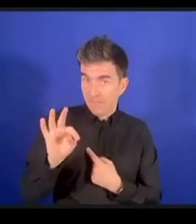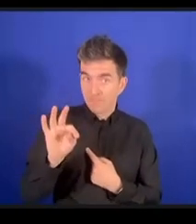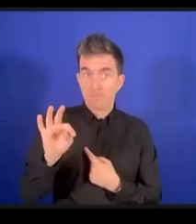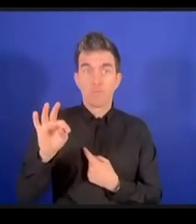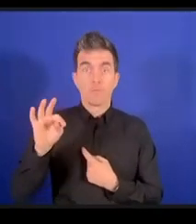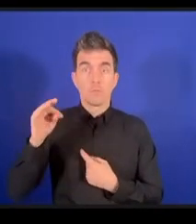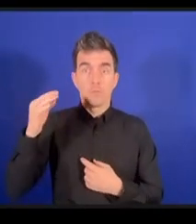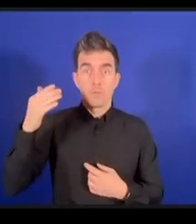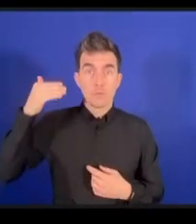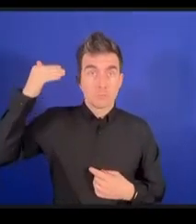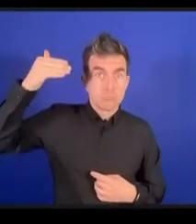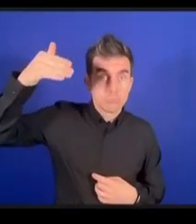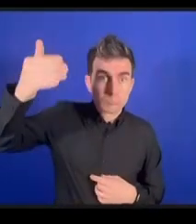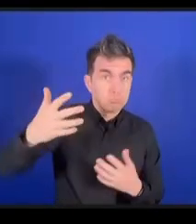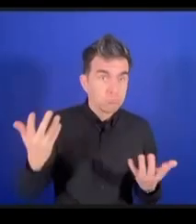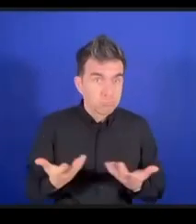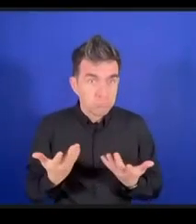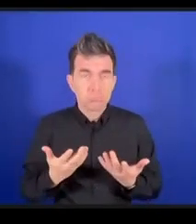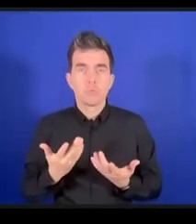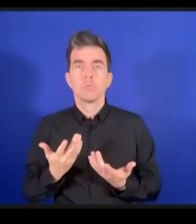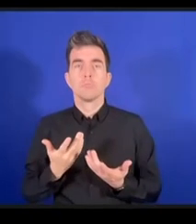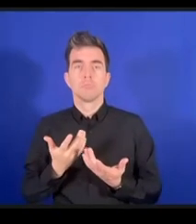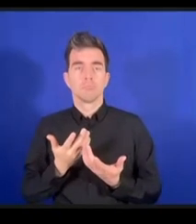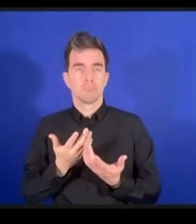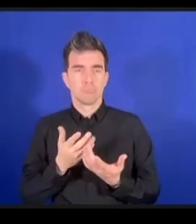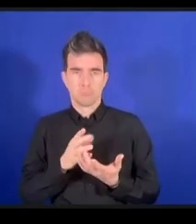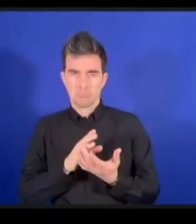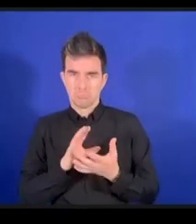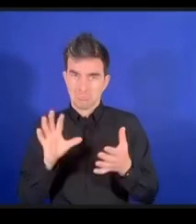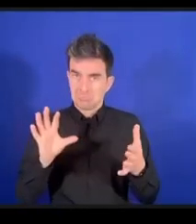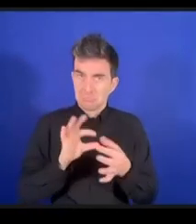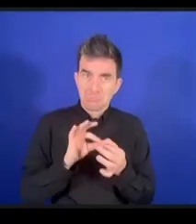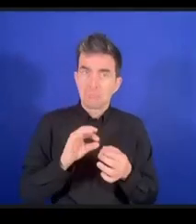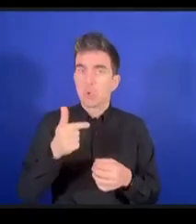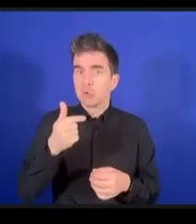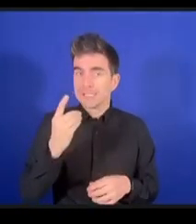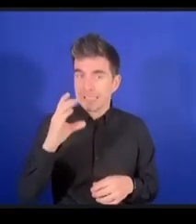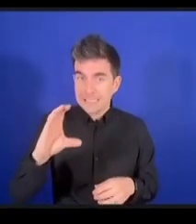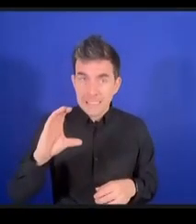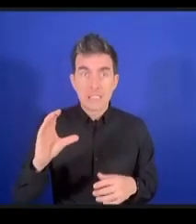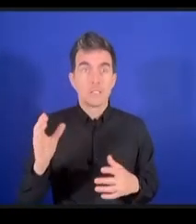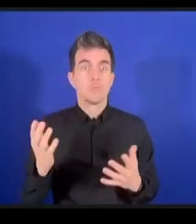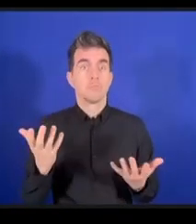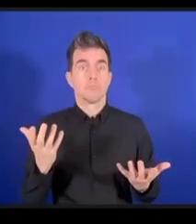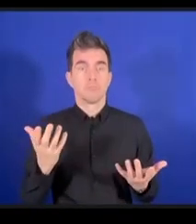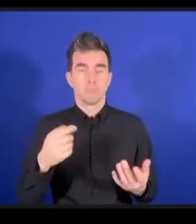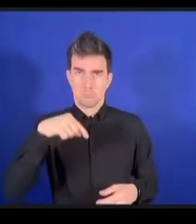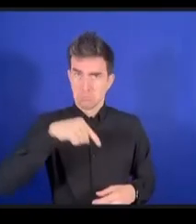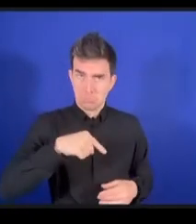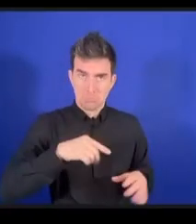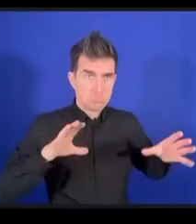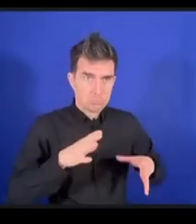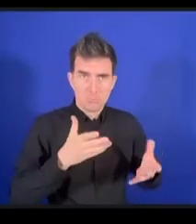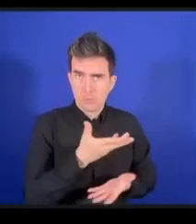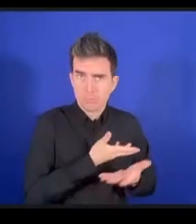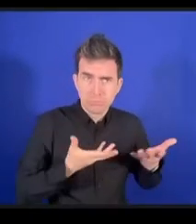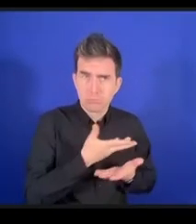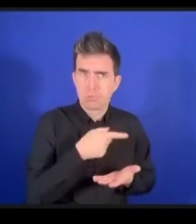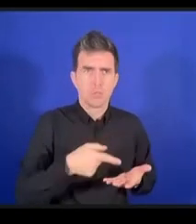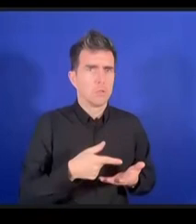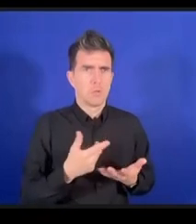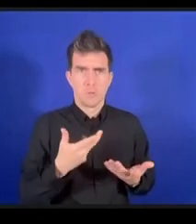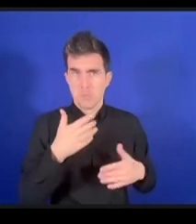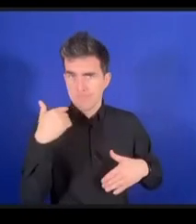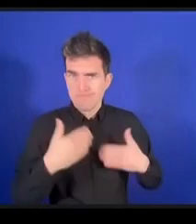mondial quel est le rôle de la coalition dynamique dans la mise en oeuvre d'un pacte numérique